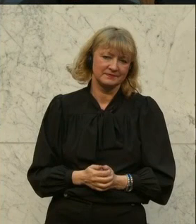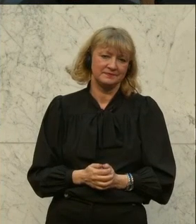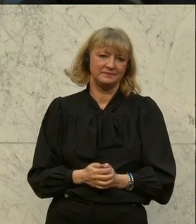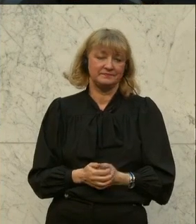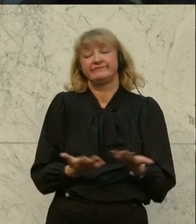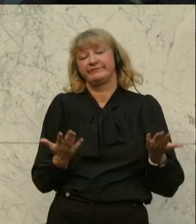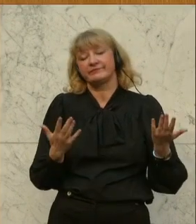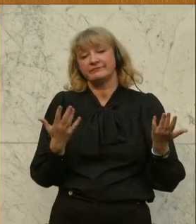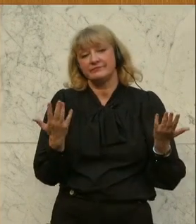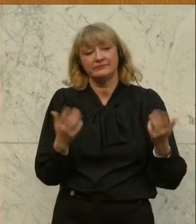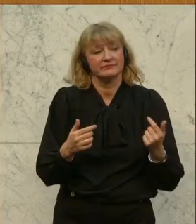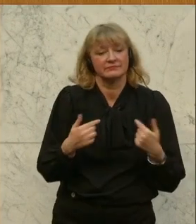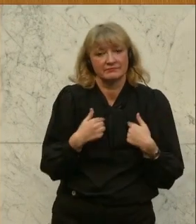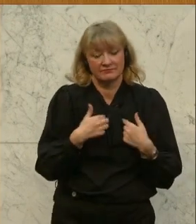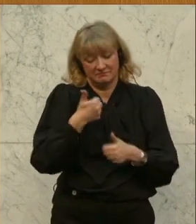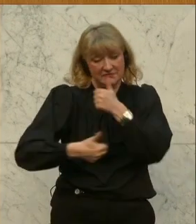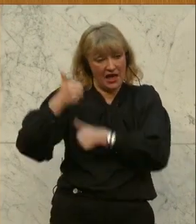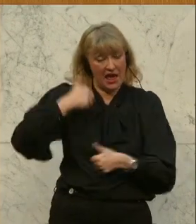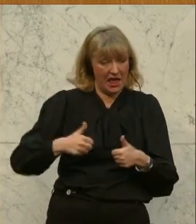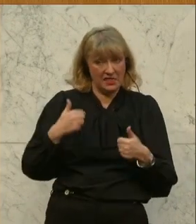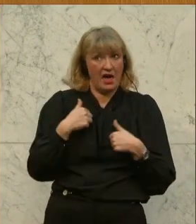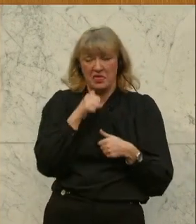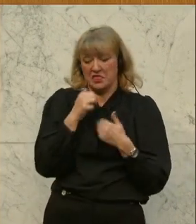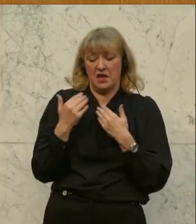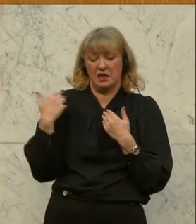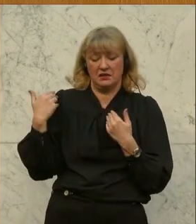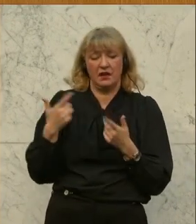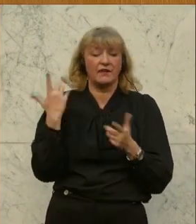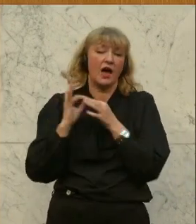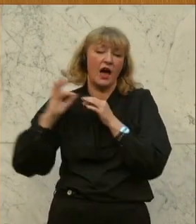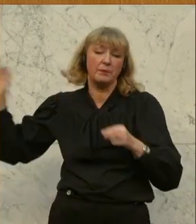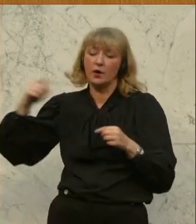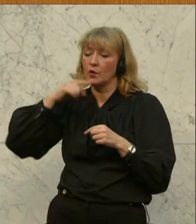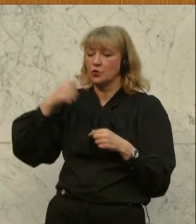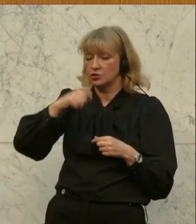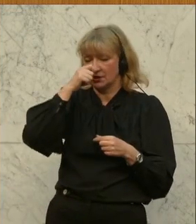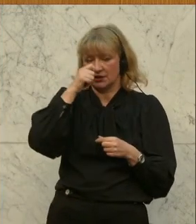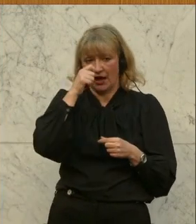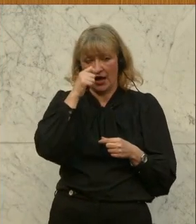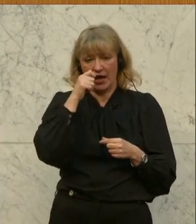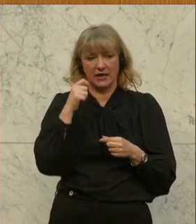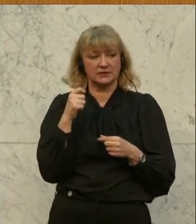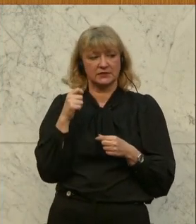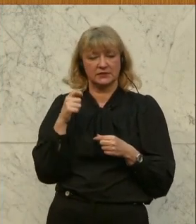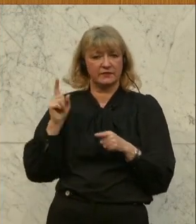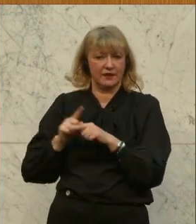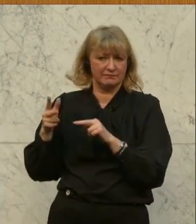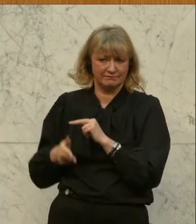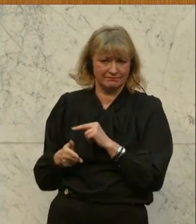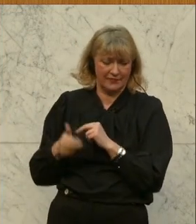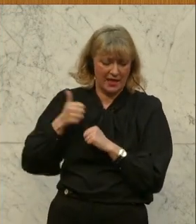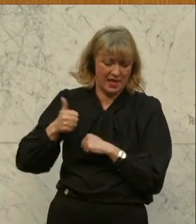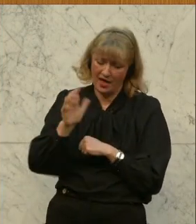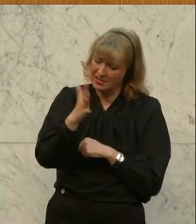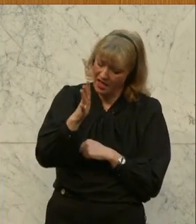Wir haben uns nicht erst vor einem Jahr auf den Weg gemacht, die Abhängigkeit von russischem Gas zu beenden. Wir